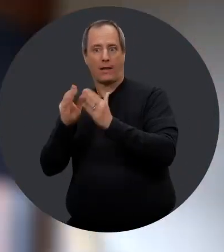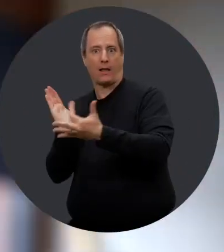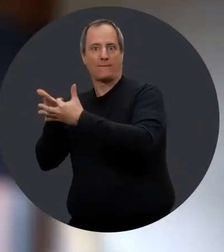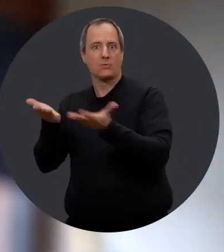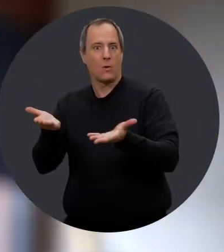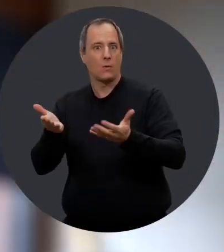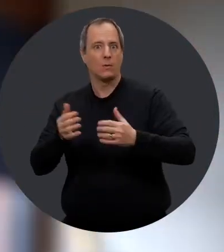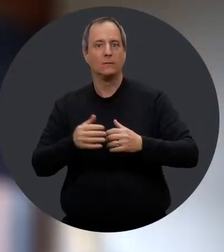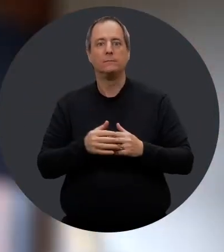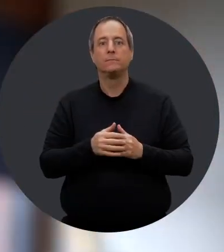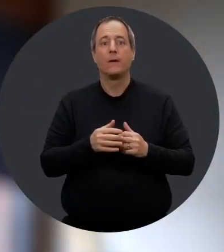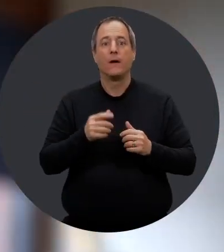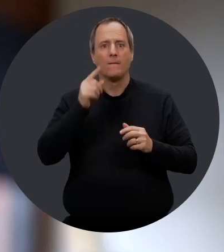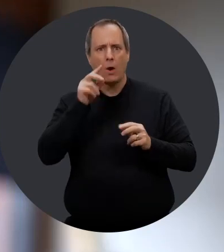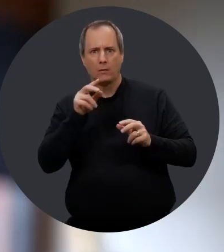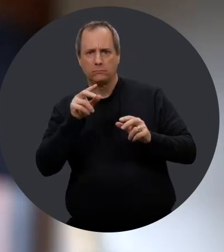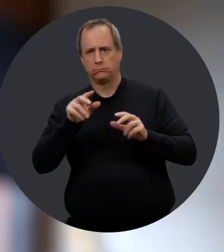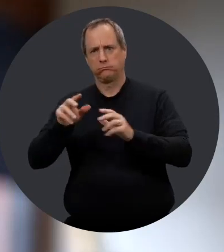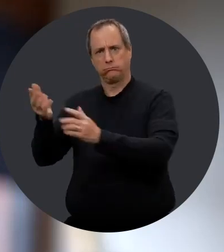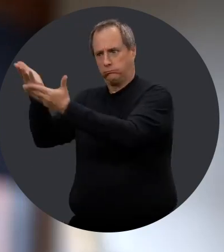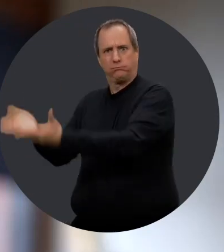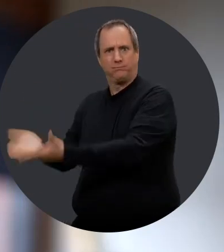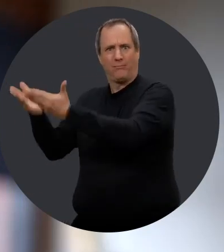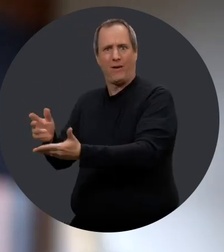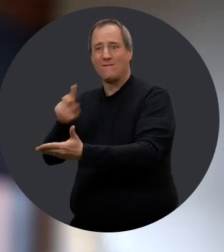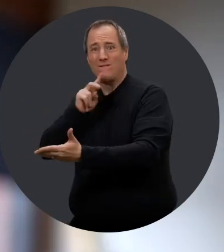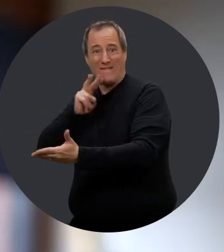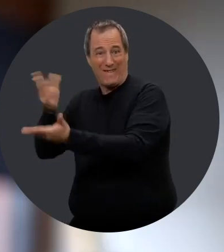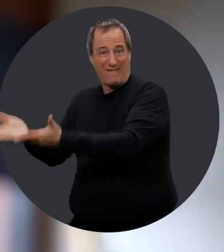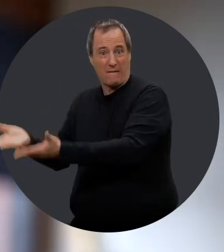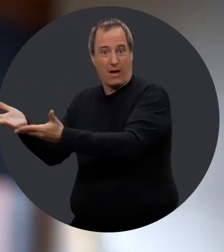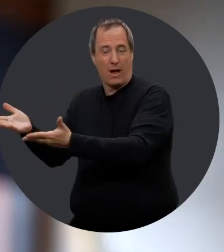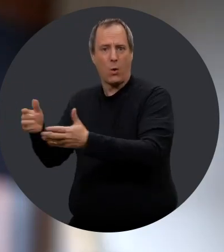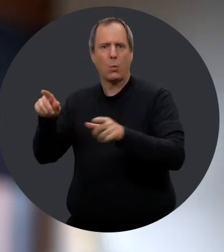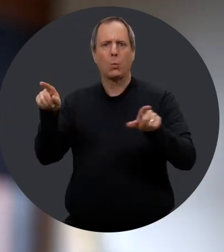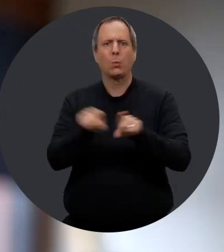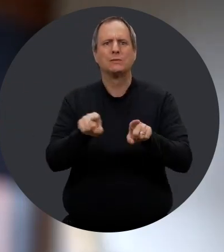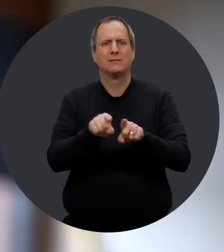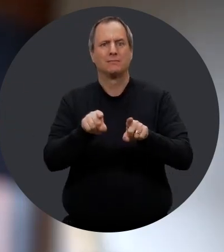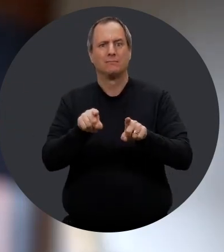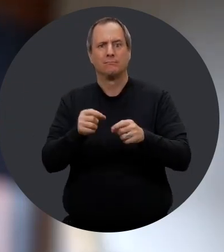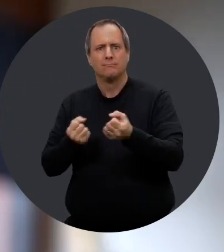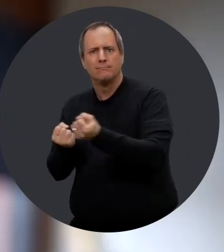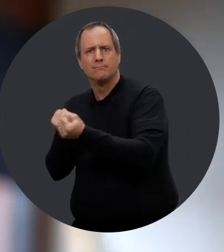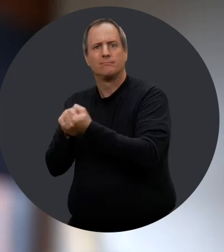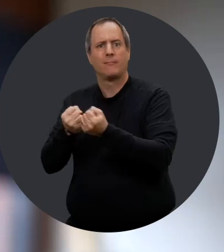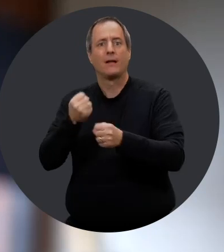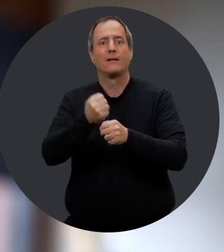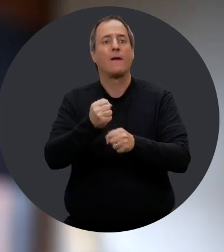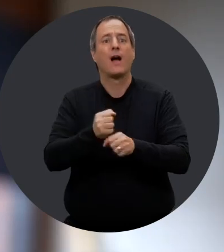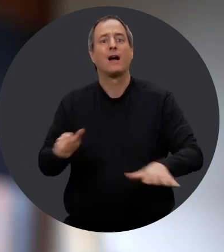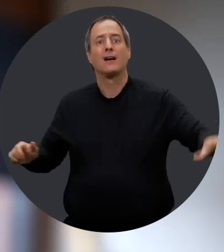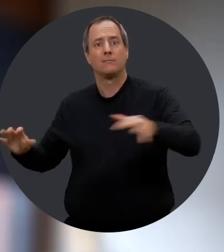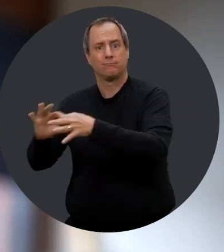d'intervention. Donc, on va avoir un regard global sur la réalité de la personne, puis on va la soutenir, oui, dans son milieu